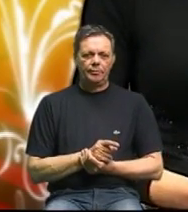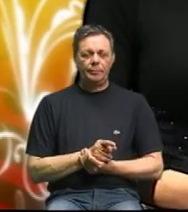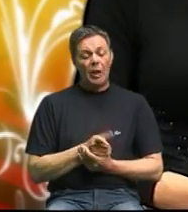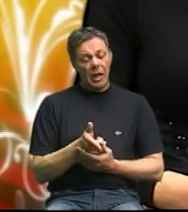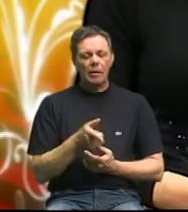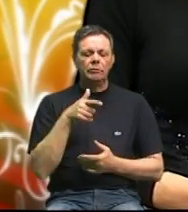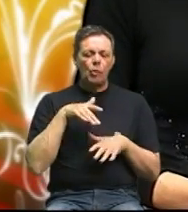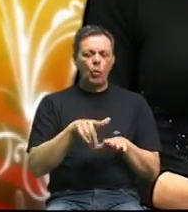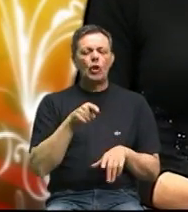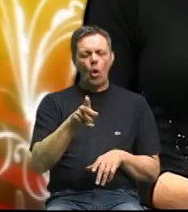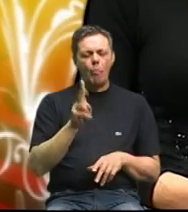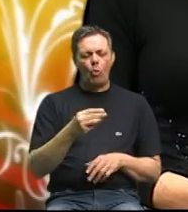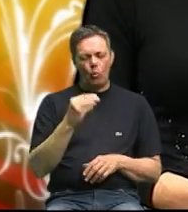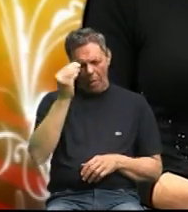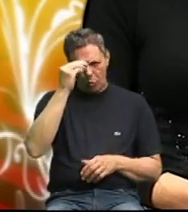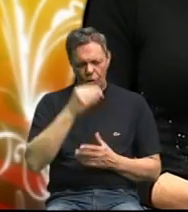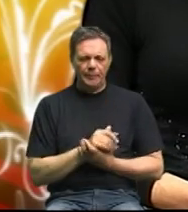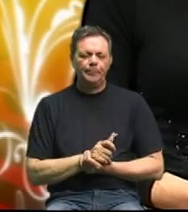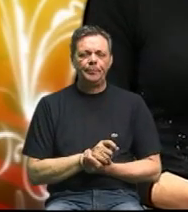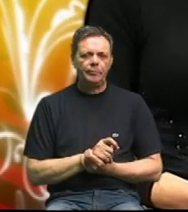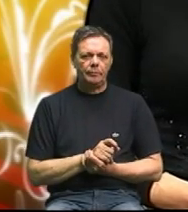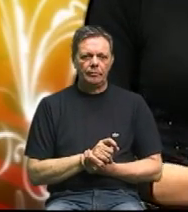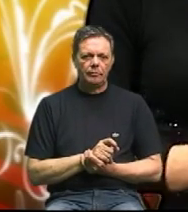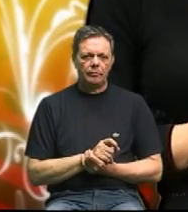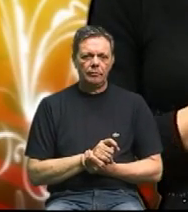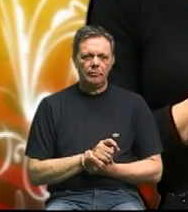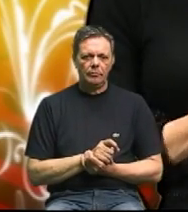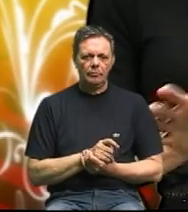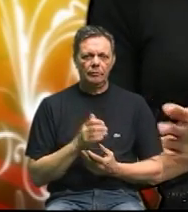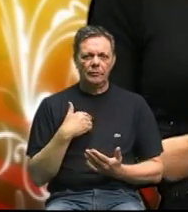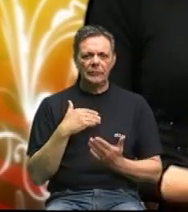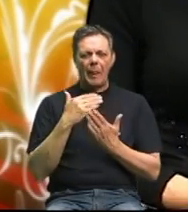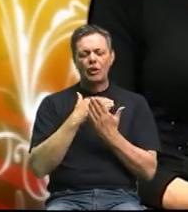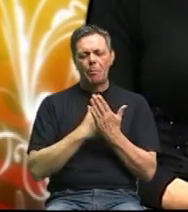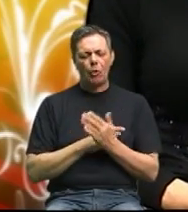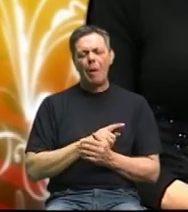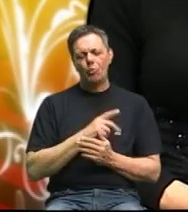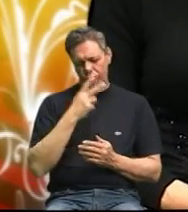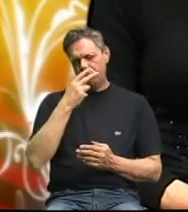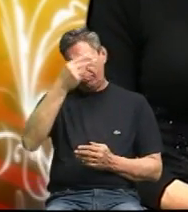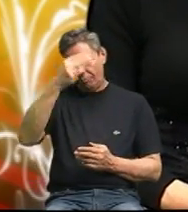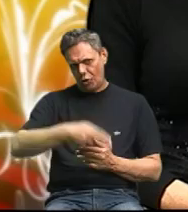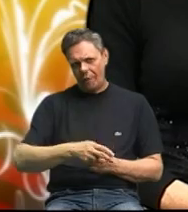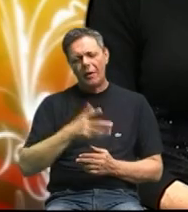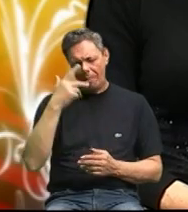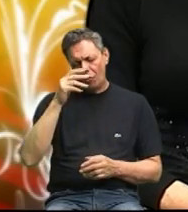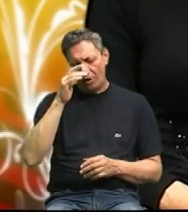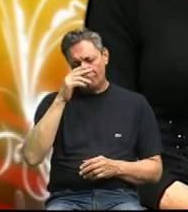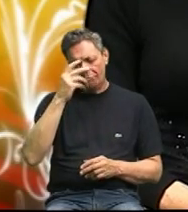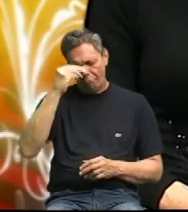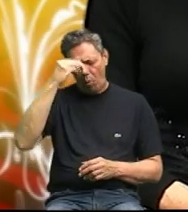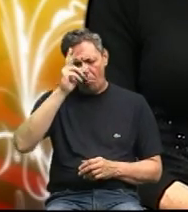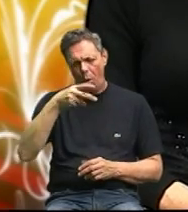naučiti bravo to se bar mogu naučiti da to na našem programu nauči se svi odlično epa to je ta baza prva